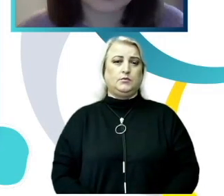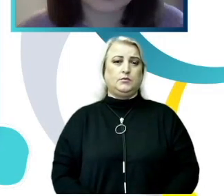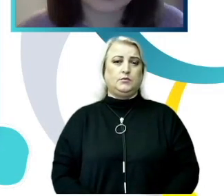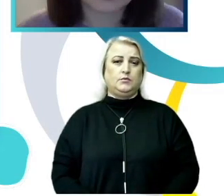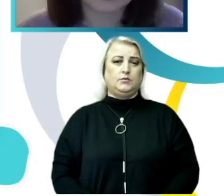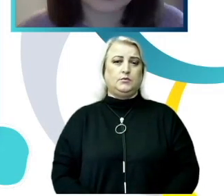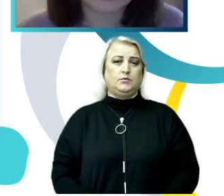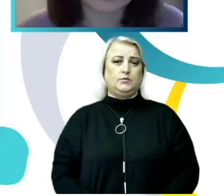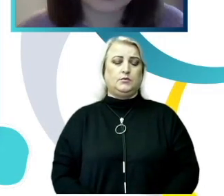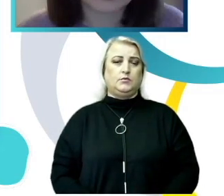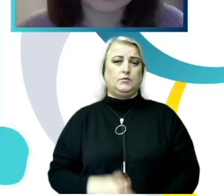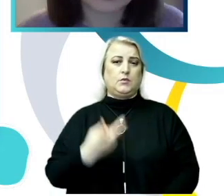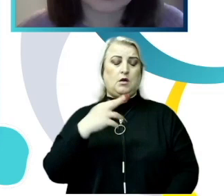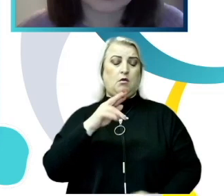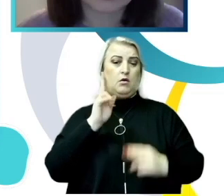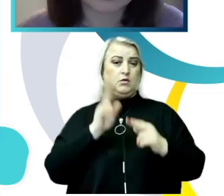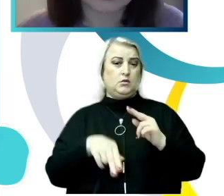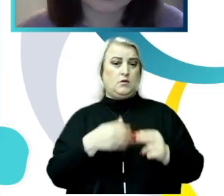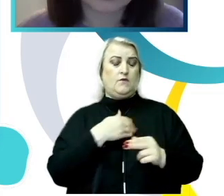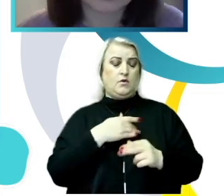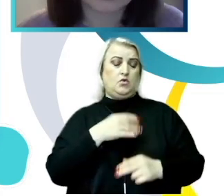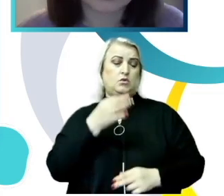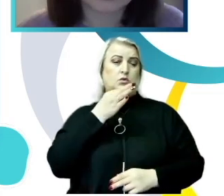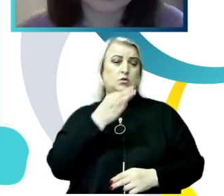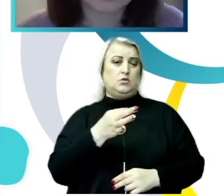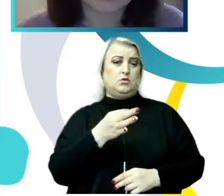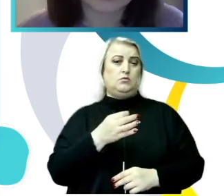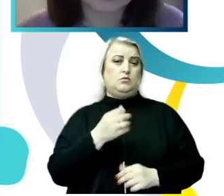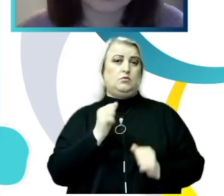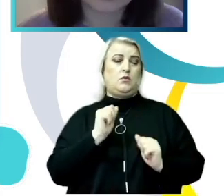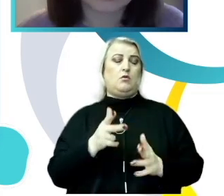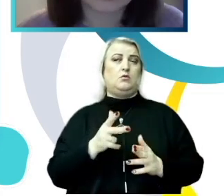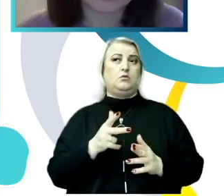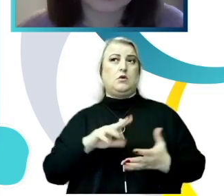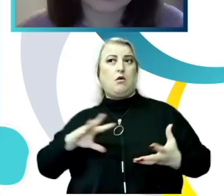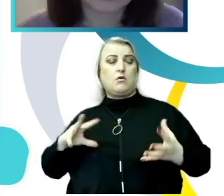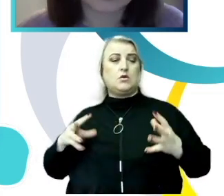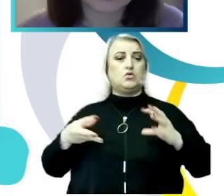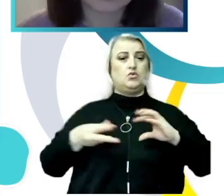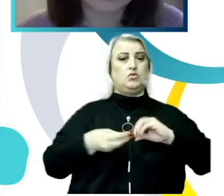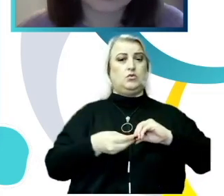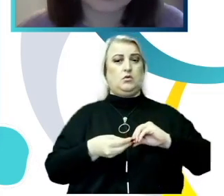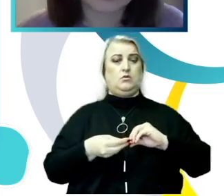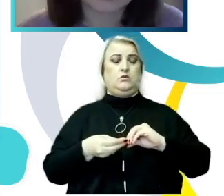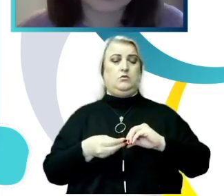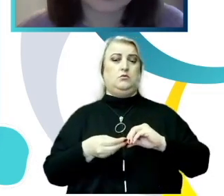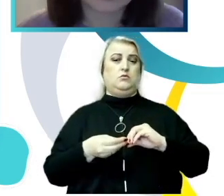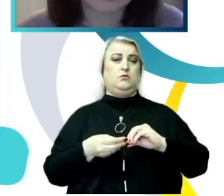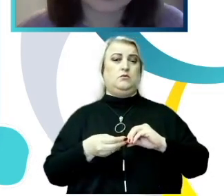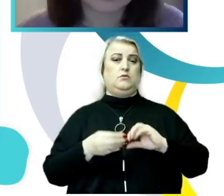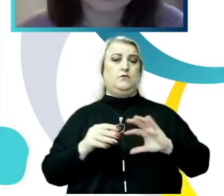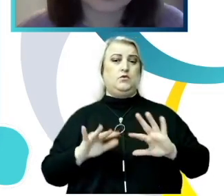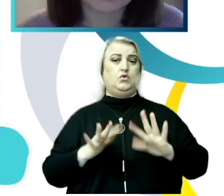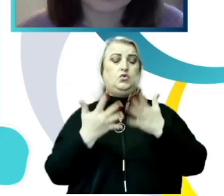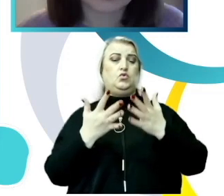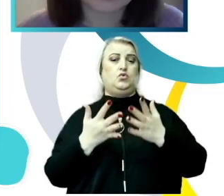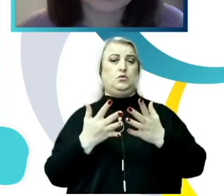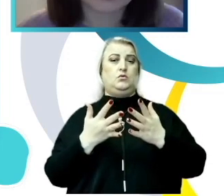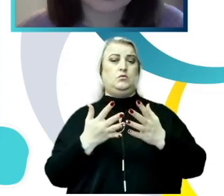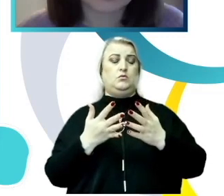Pentru final, aș vrea să menționez practic drept efect în cazul confruntării cu hărțuire sexuală în mediul de studii.